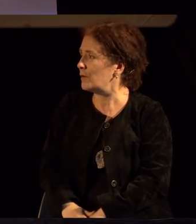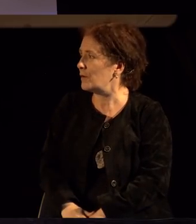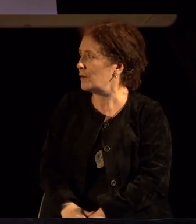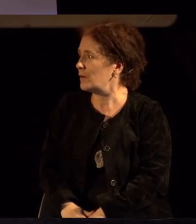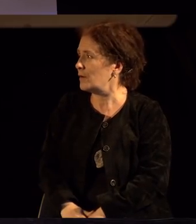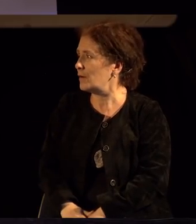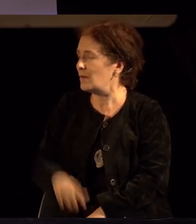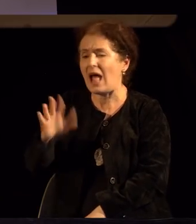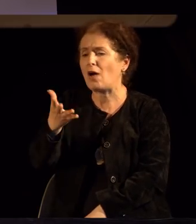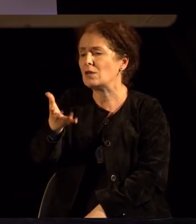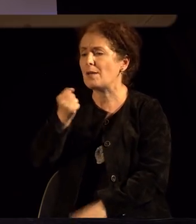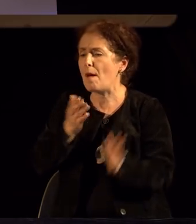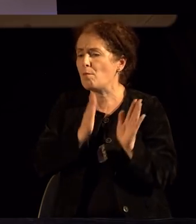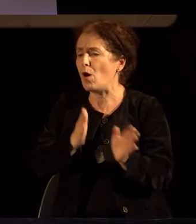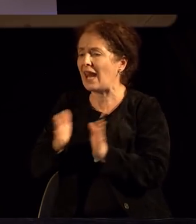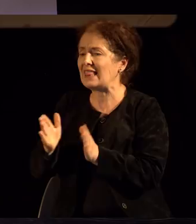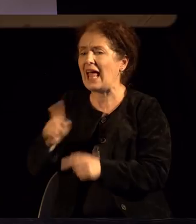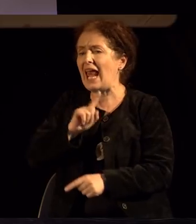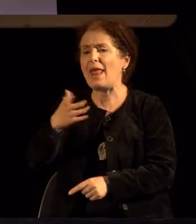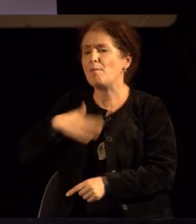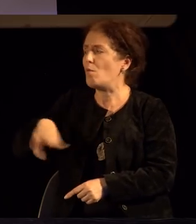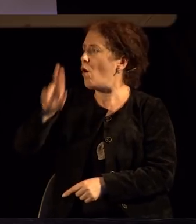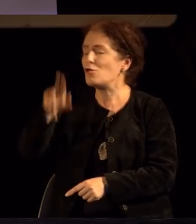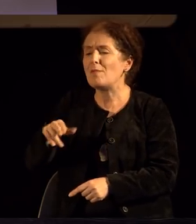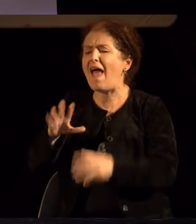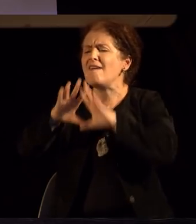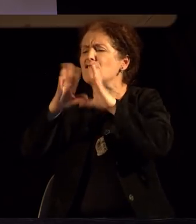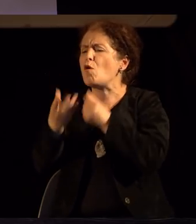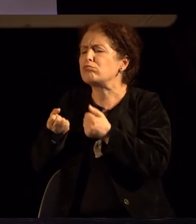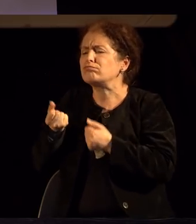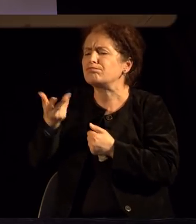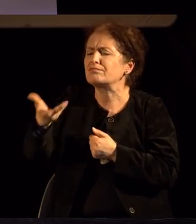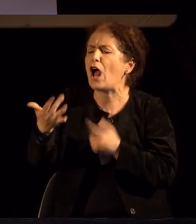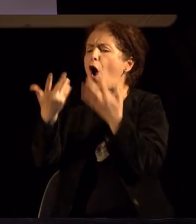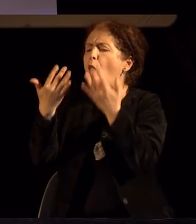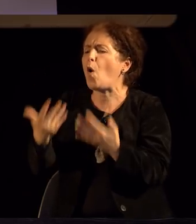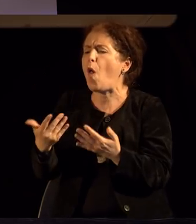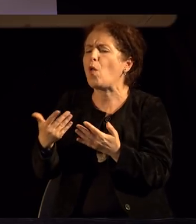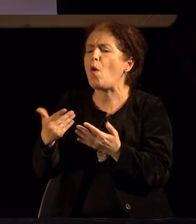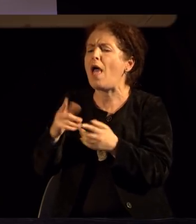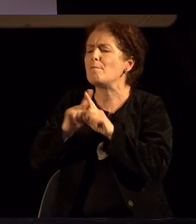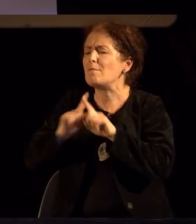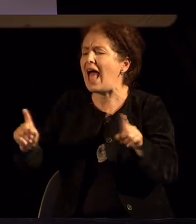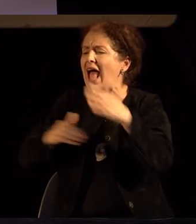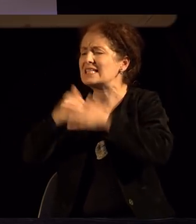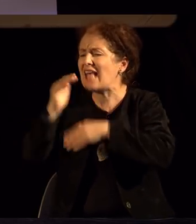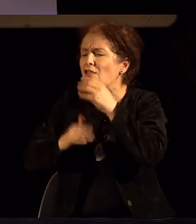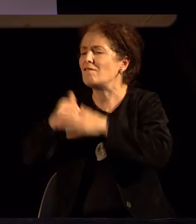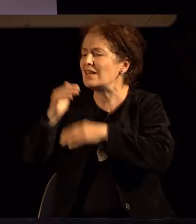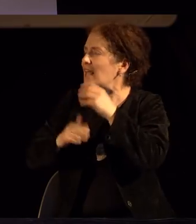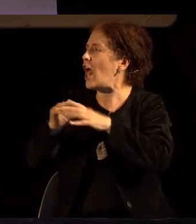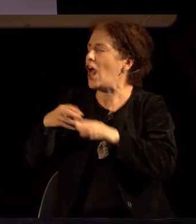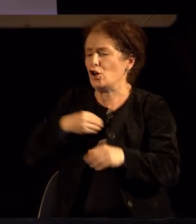Ако земеме по ред, ние не можеме да ги изброиме сите задоволства. Колку потреби имаме, колку желби,